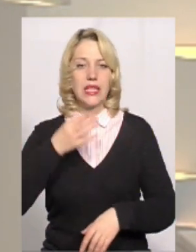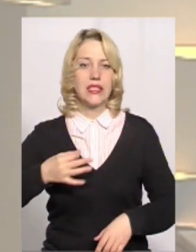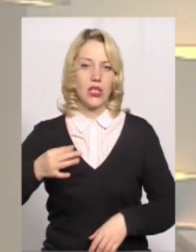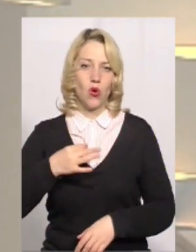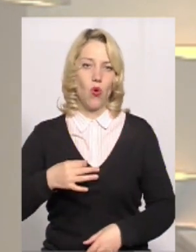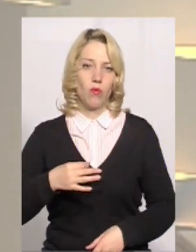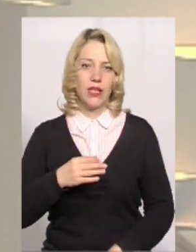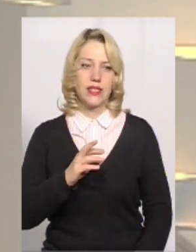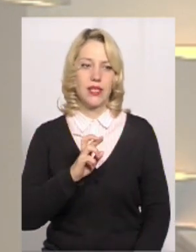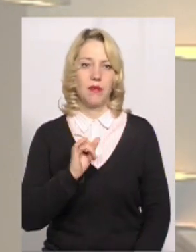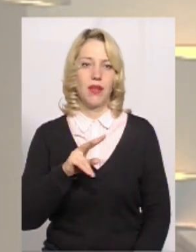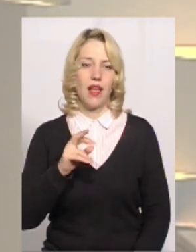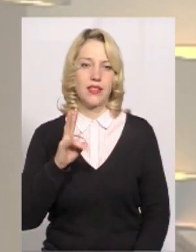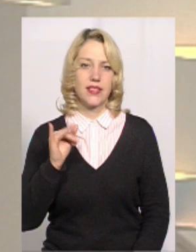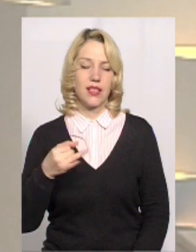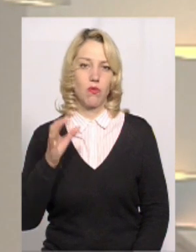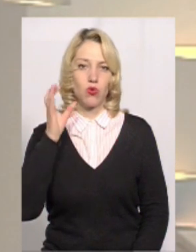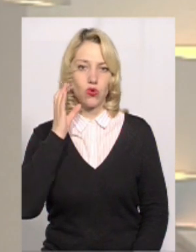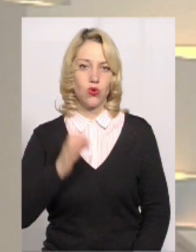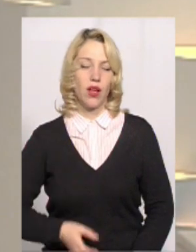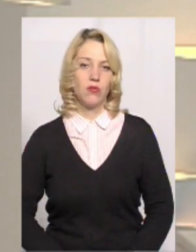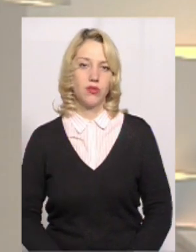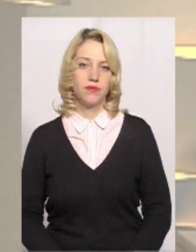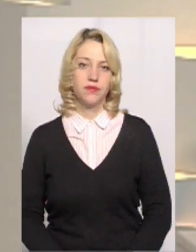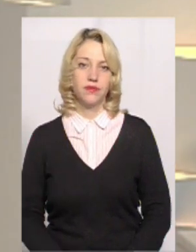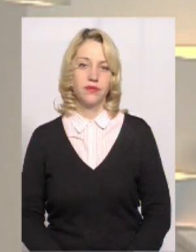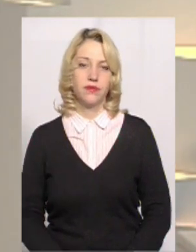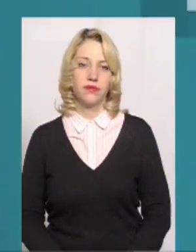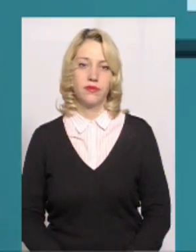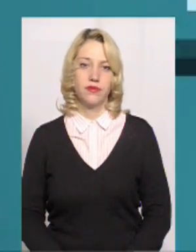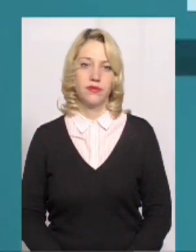Валентин Білянський. Послухаємо і продовжимо розмову.